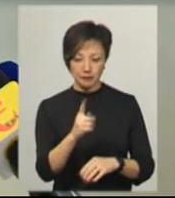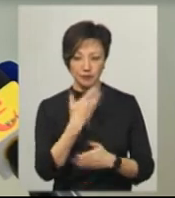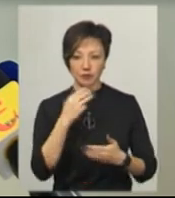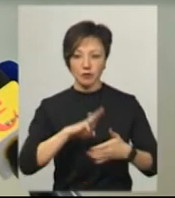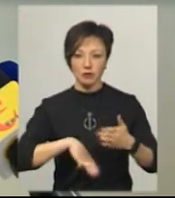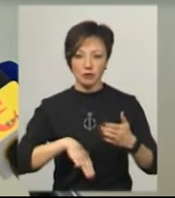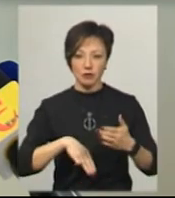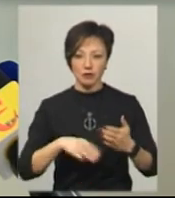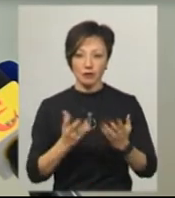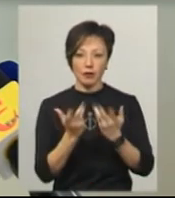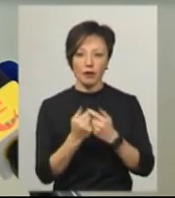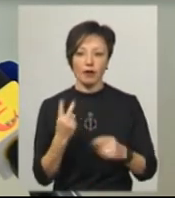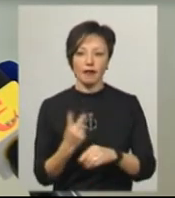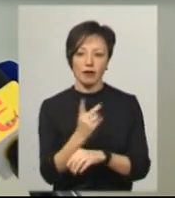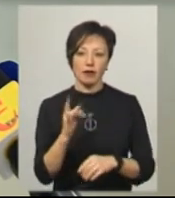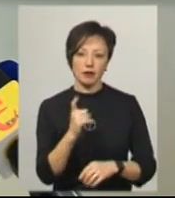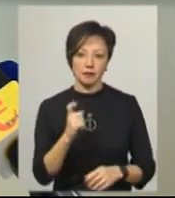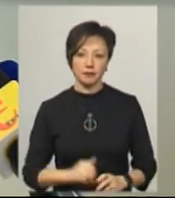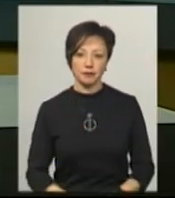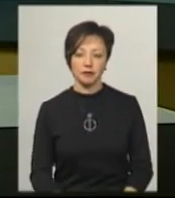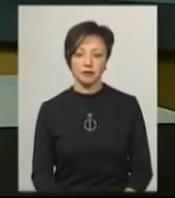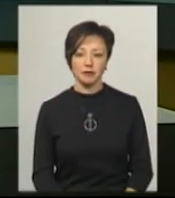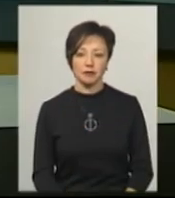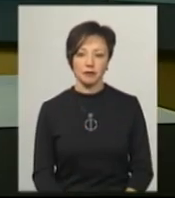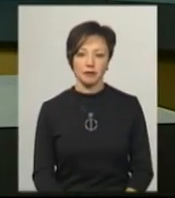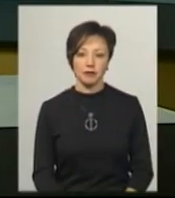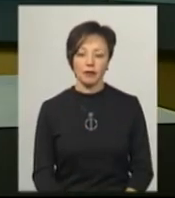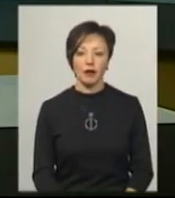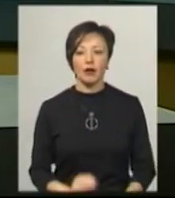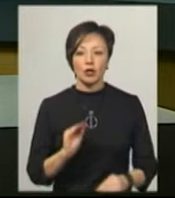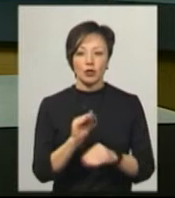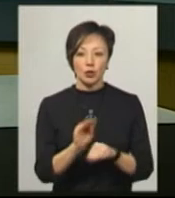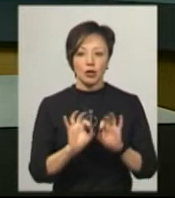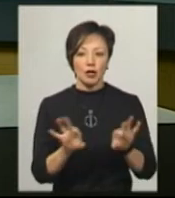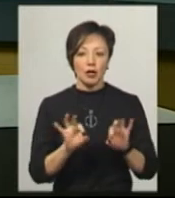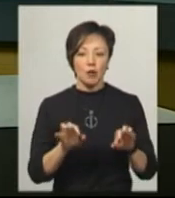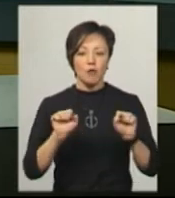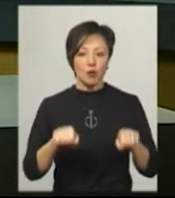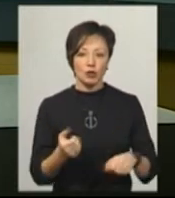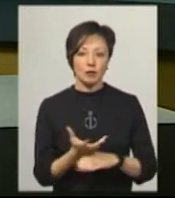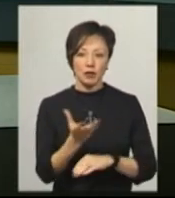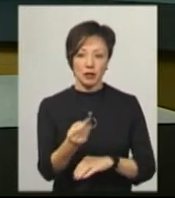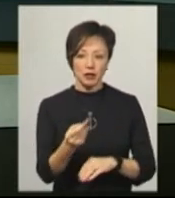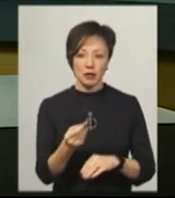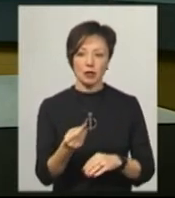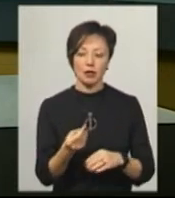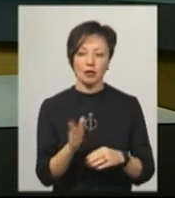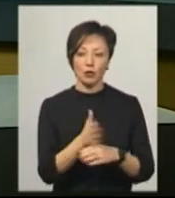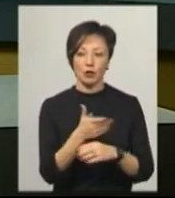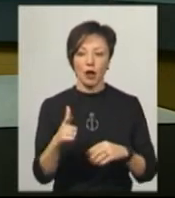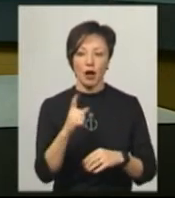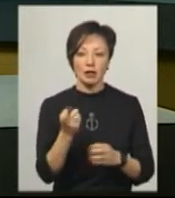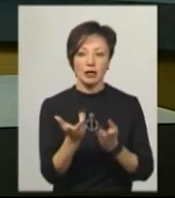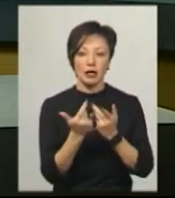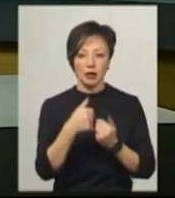штрафну санкцію нарахуваємо в подвійному коефіцієнті. Олександр Надольний додає, можна сплатити рахунки за розподіл газу на